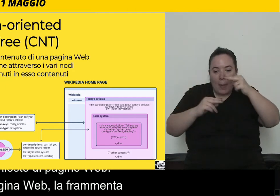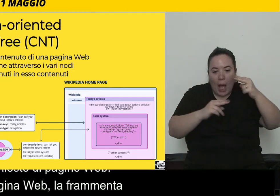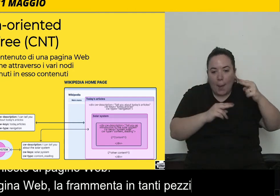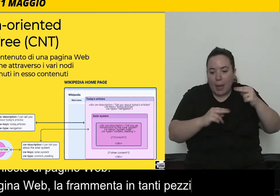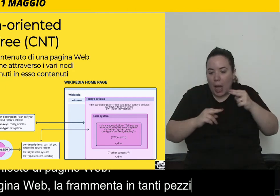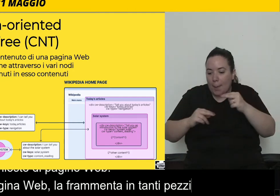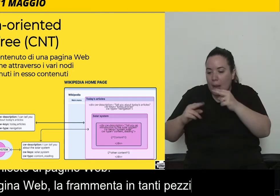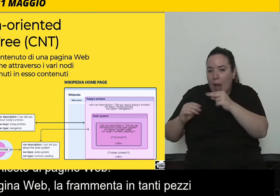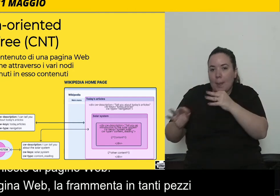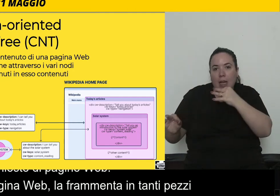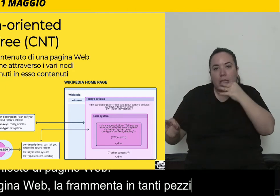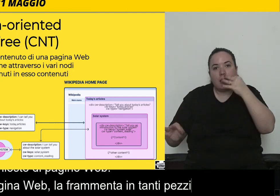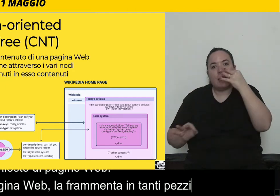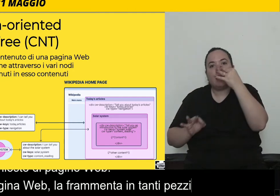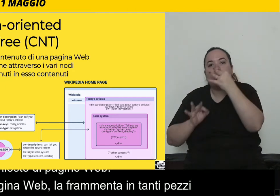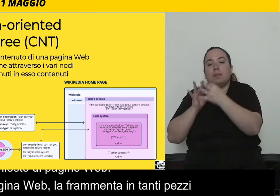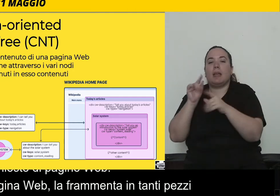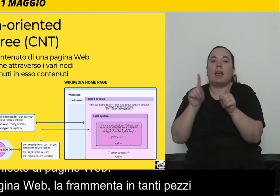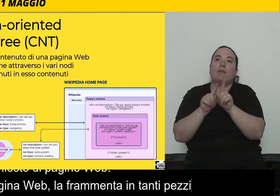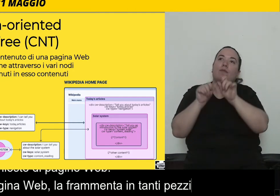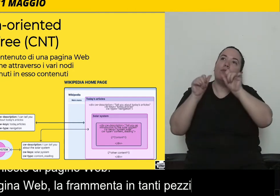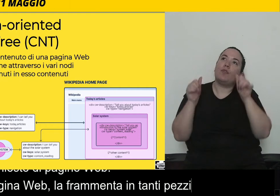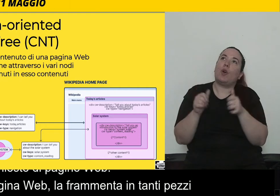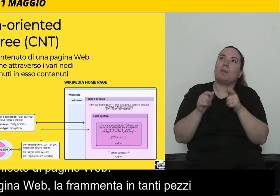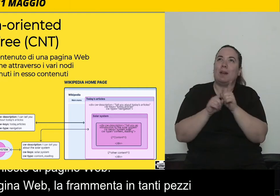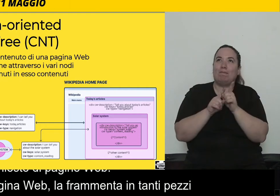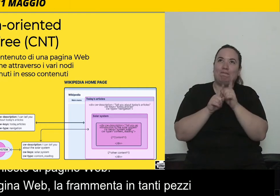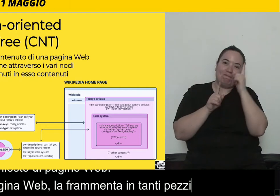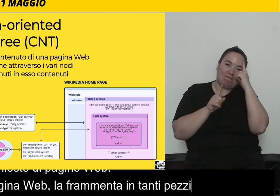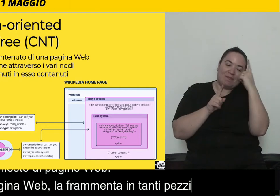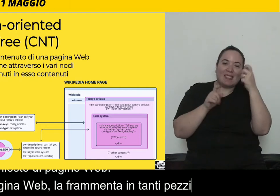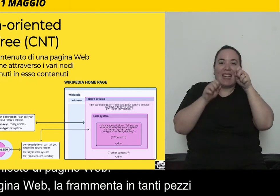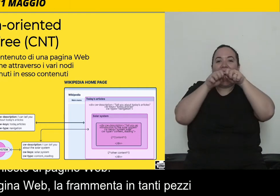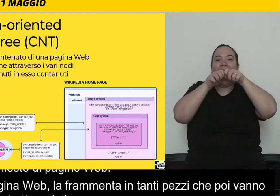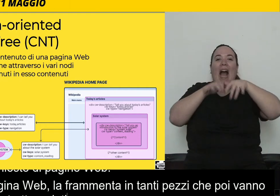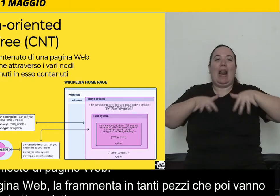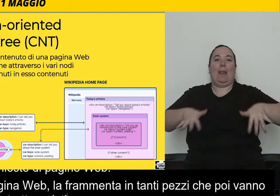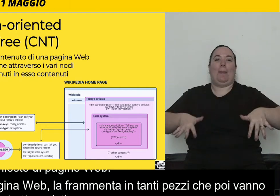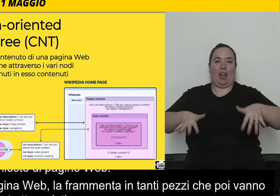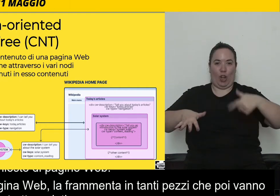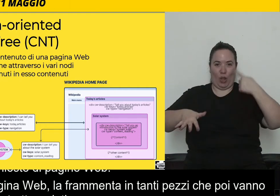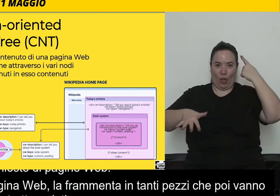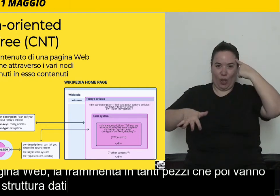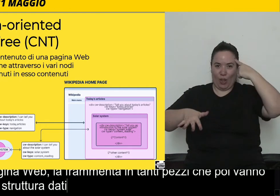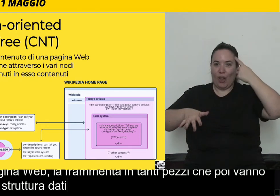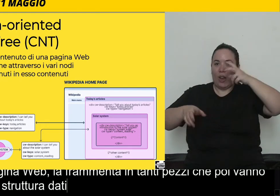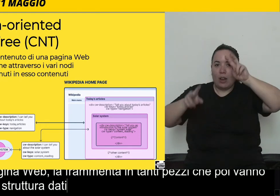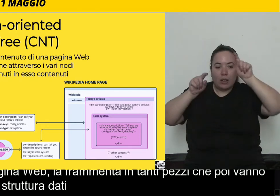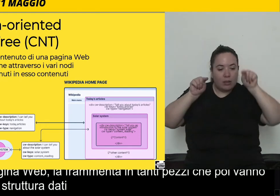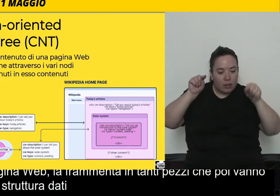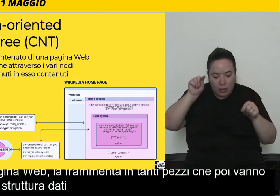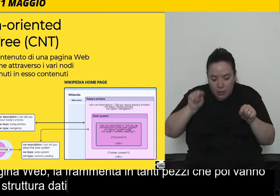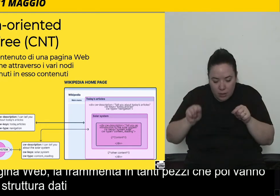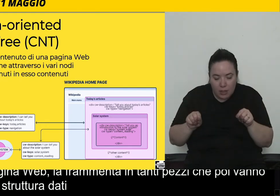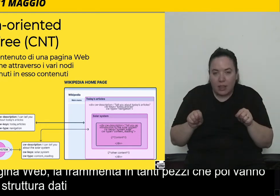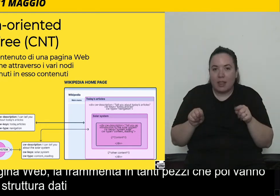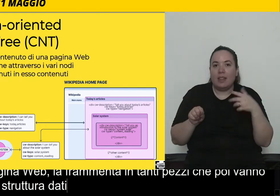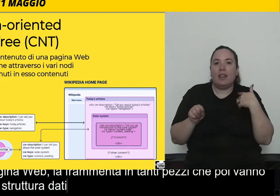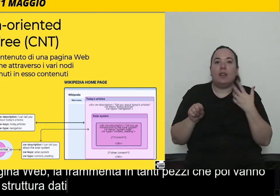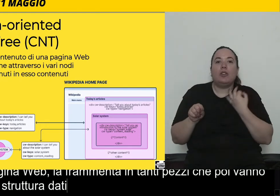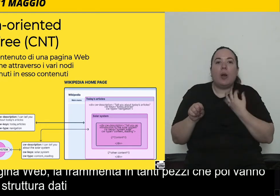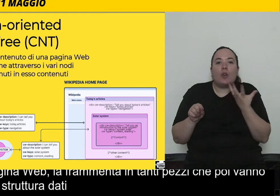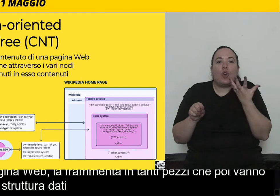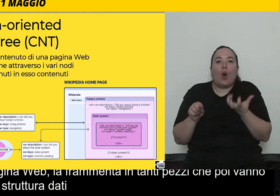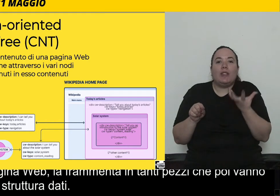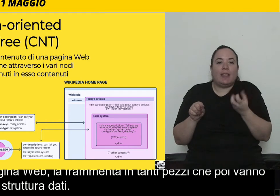una struttura dati, un albero di navigazione, come lo chiamiamo noi. In ognuno di questi nodi, di questo albero, ci sono pezzi di